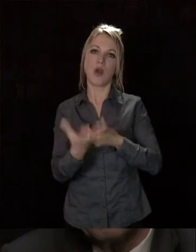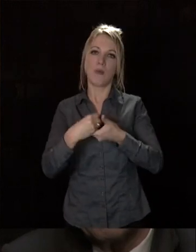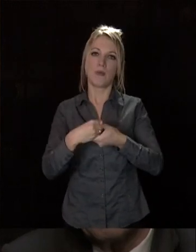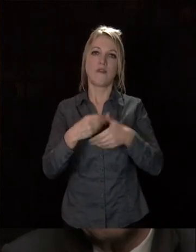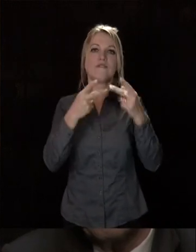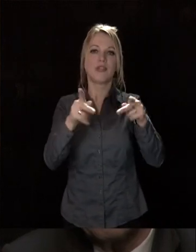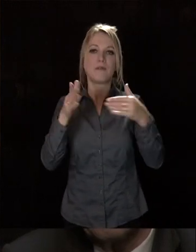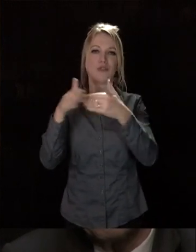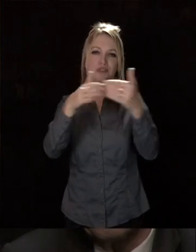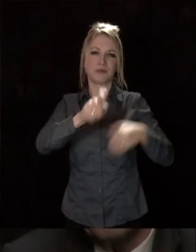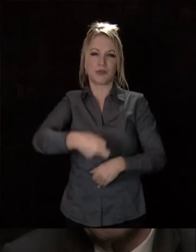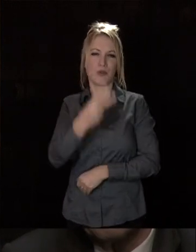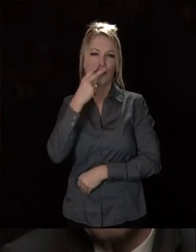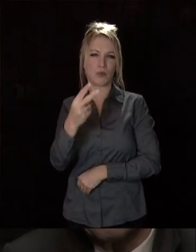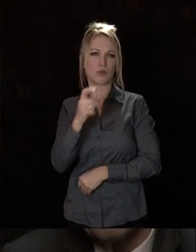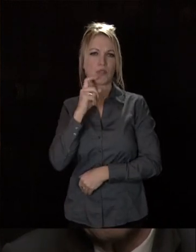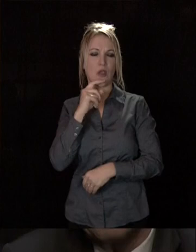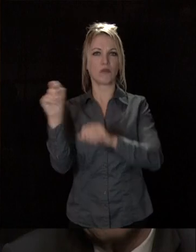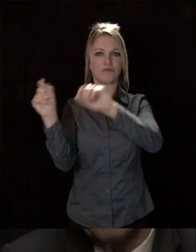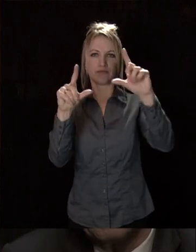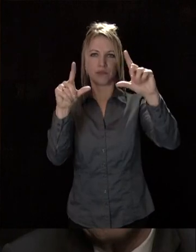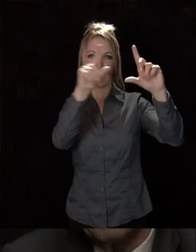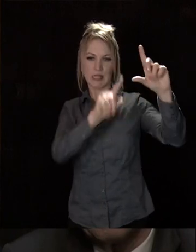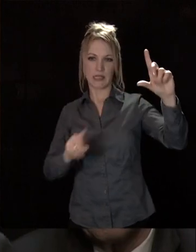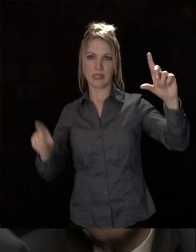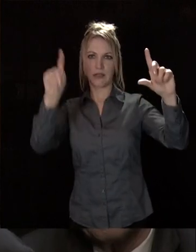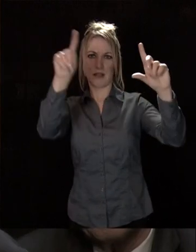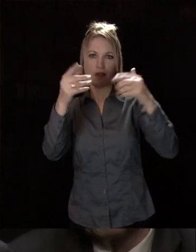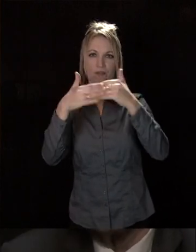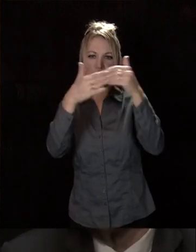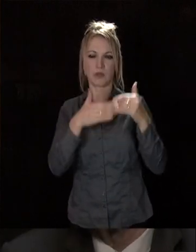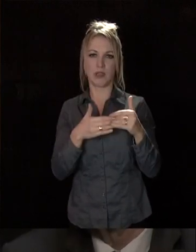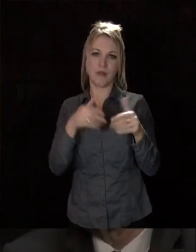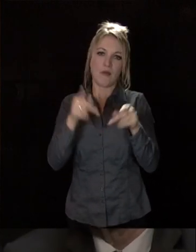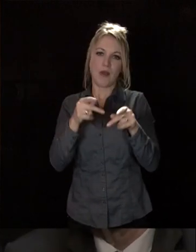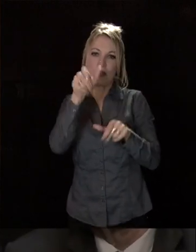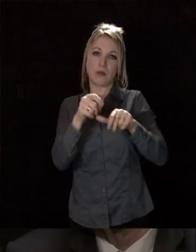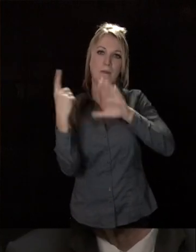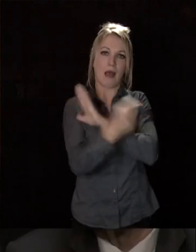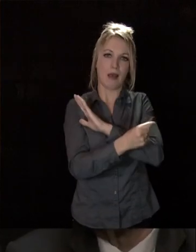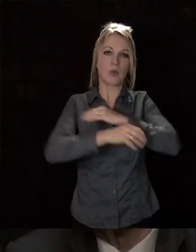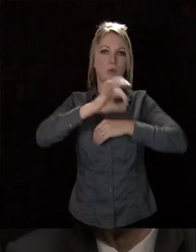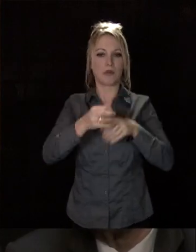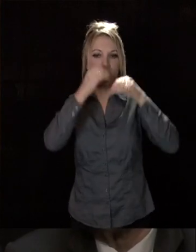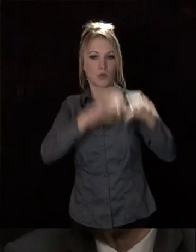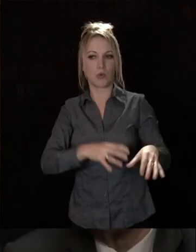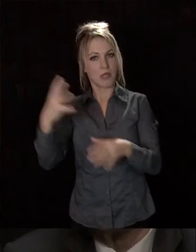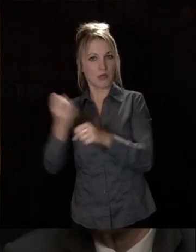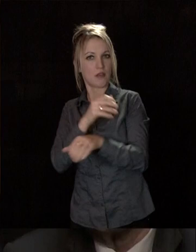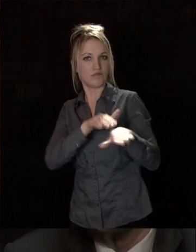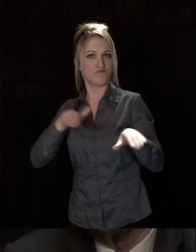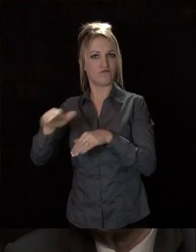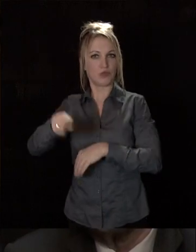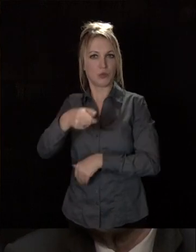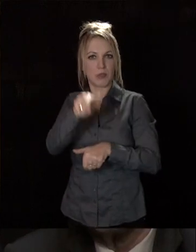la métropole, vous l'avez vu tout à l'heure sur la carte, même celles qui parfois perdent des habitants, parce que tous ensemble, nous en gagnons. Je dois dire